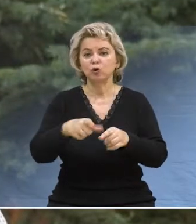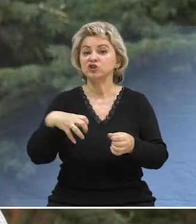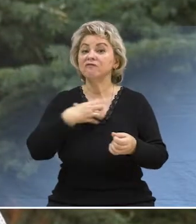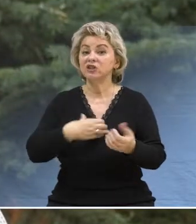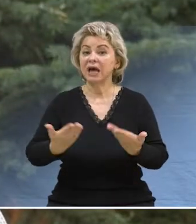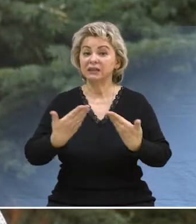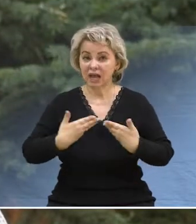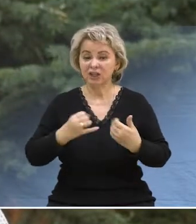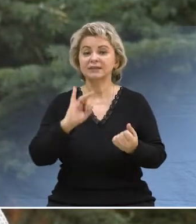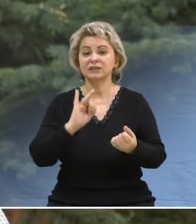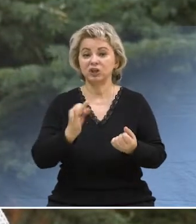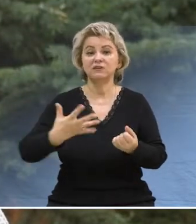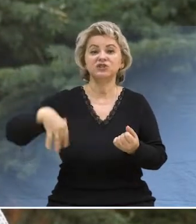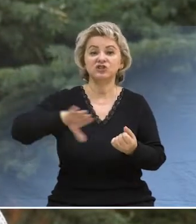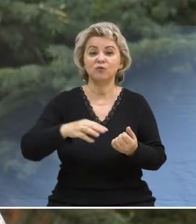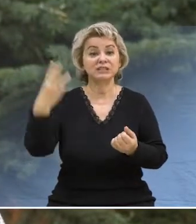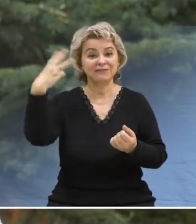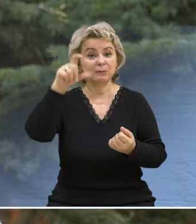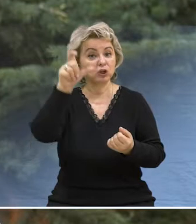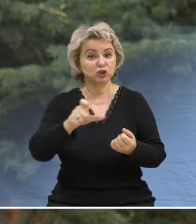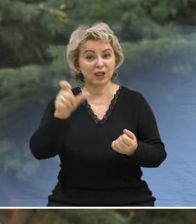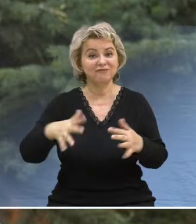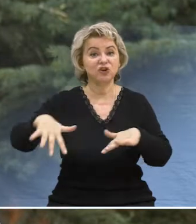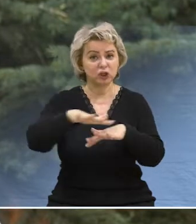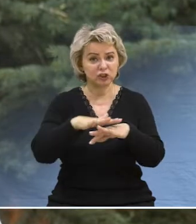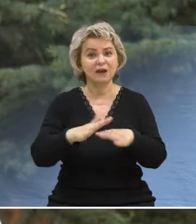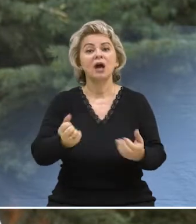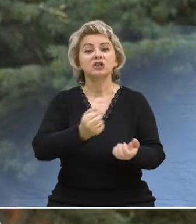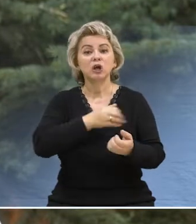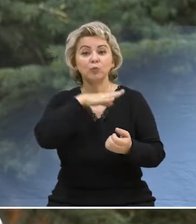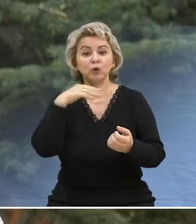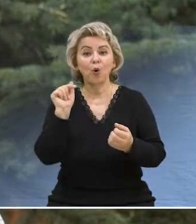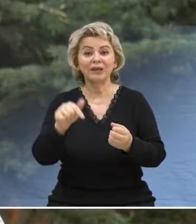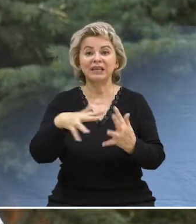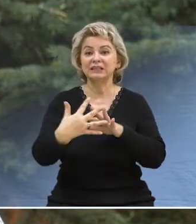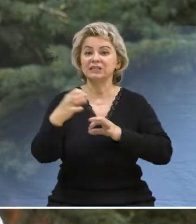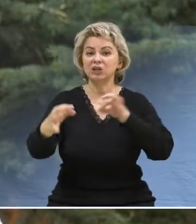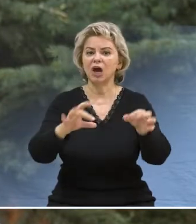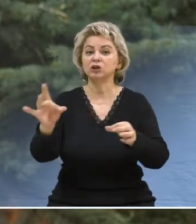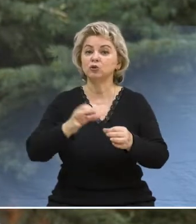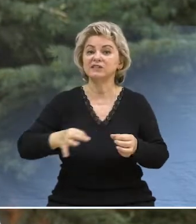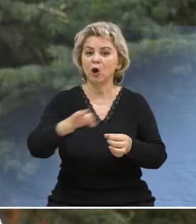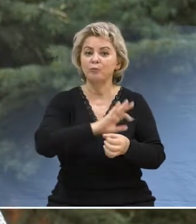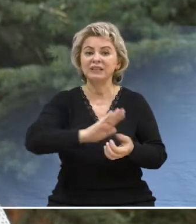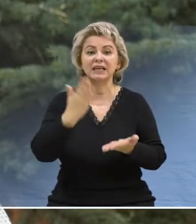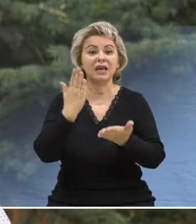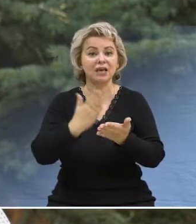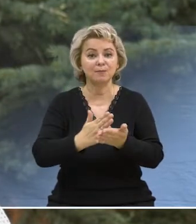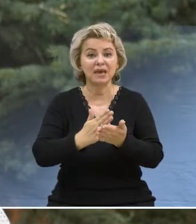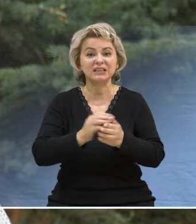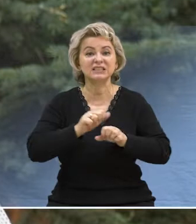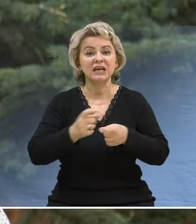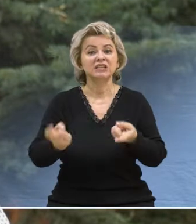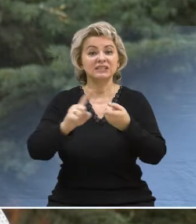связь очень важна для нас и для всего современного человечества. К сожалению, многие населенные пункты Ростовской области не